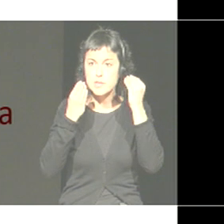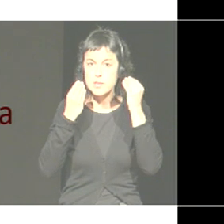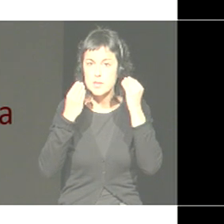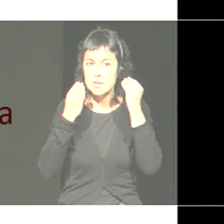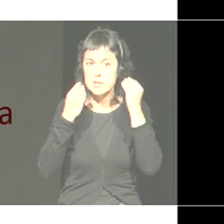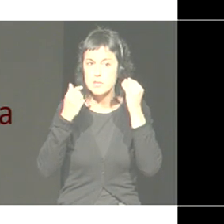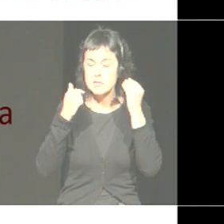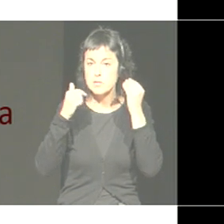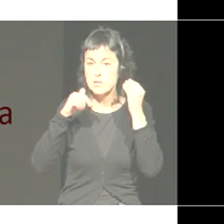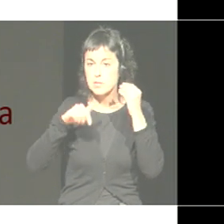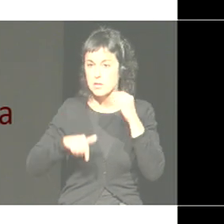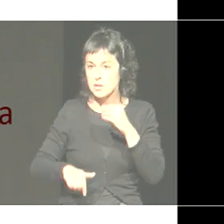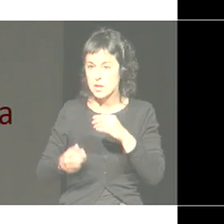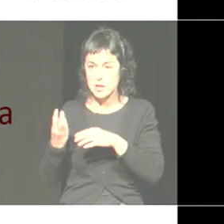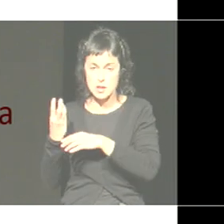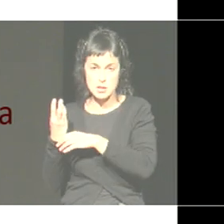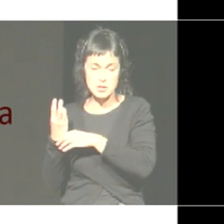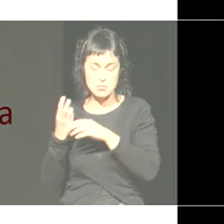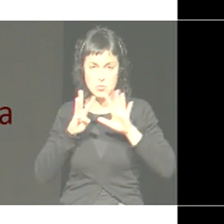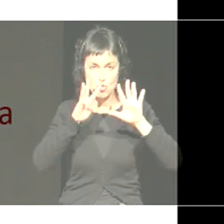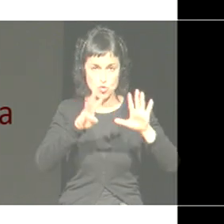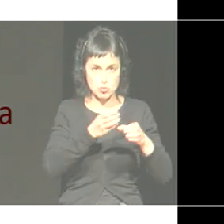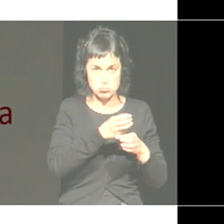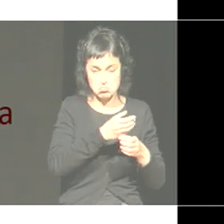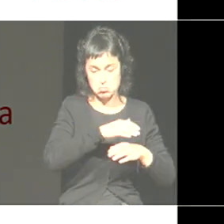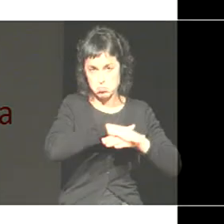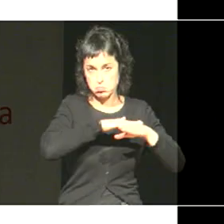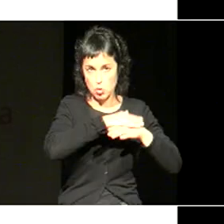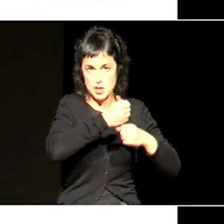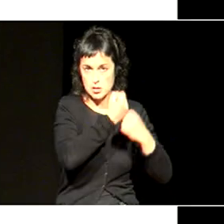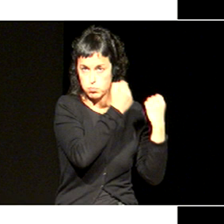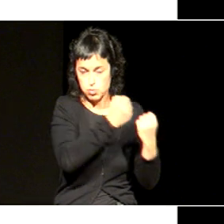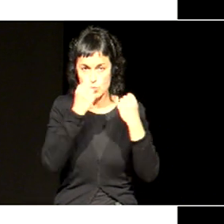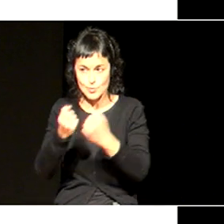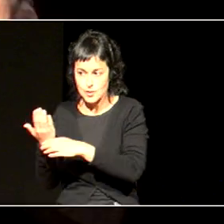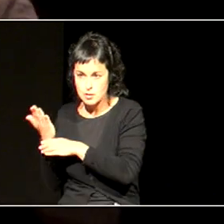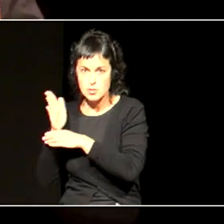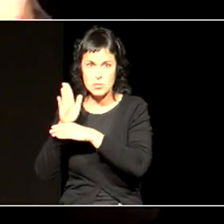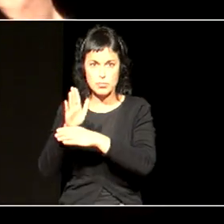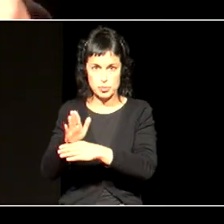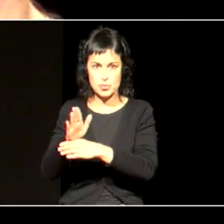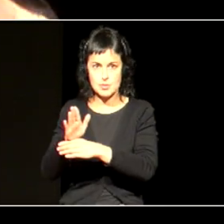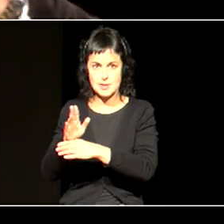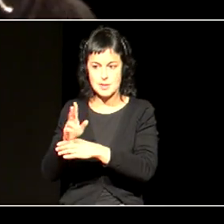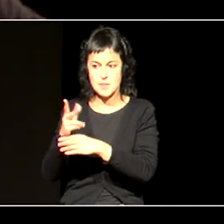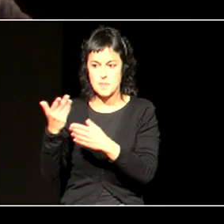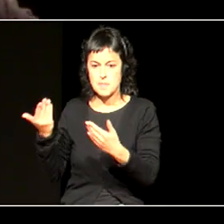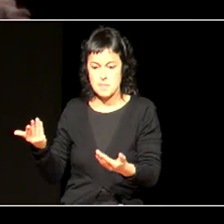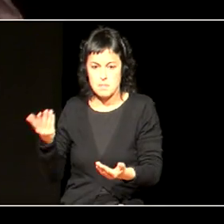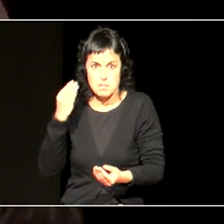sortzi, sortzi zutea behuetan, benetan, aukera izango ditugula, evidentzia hoi, geio eta